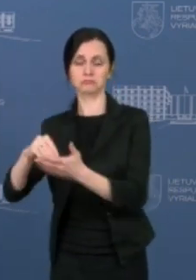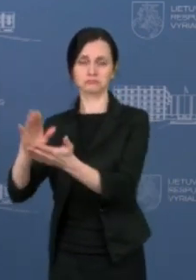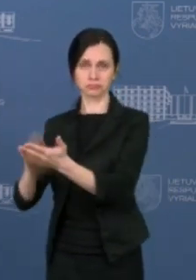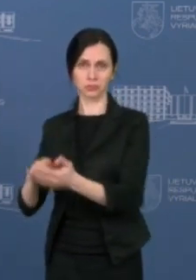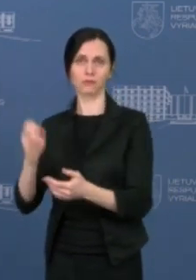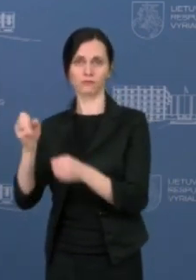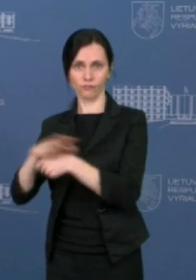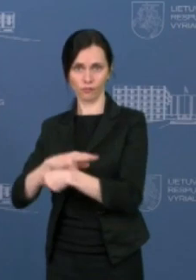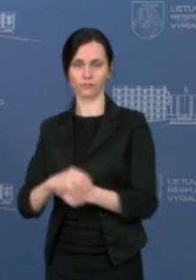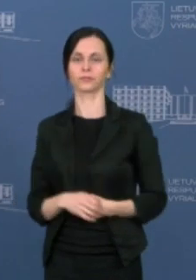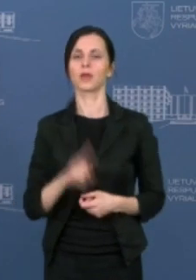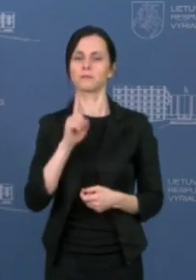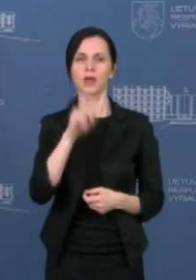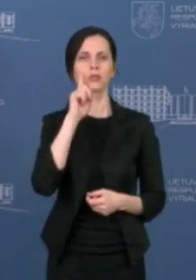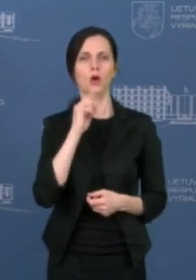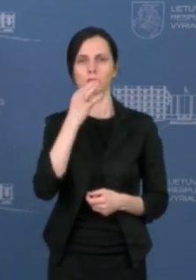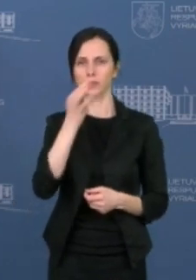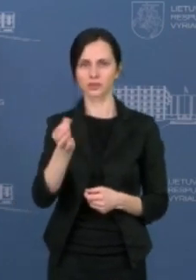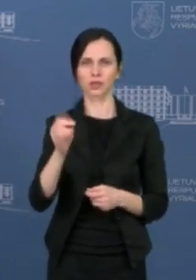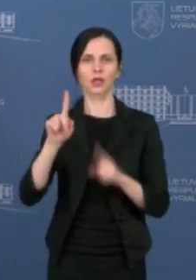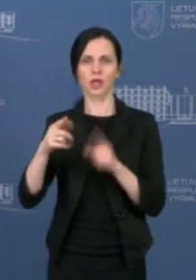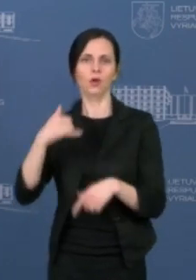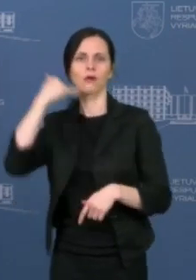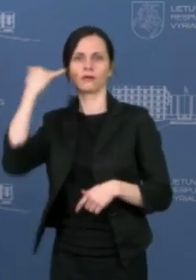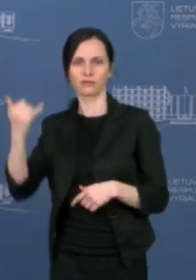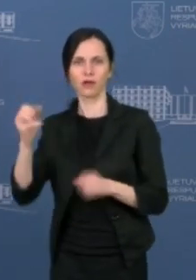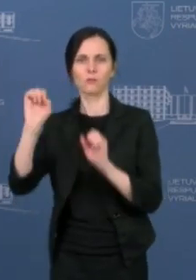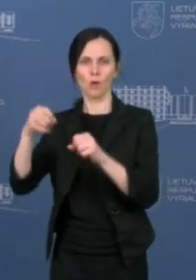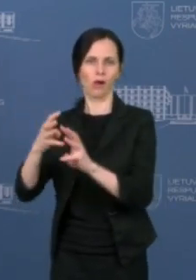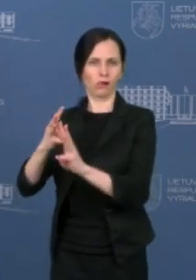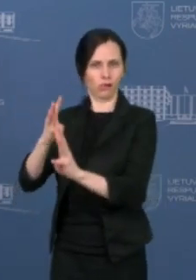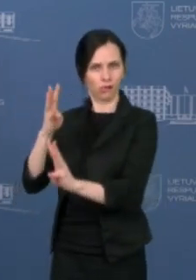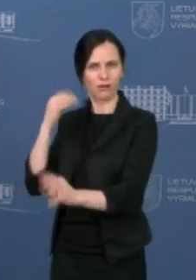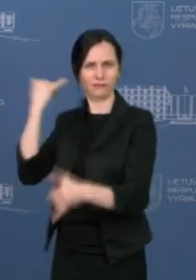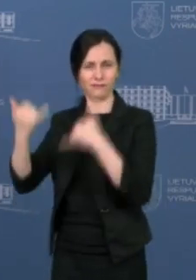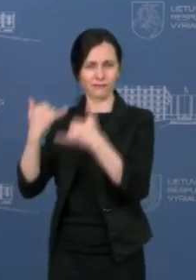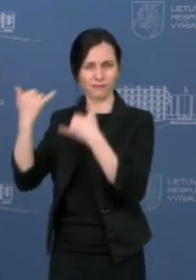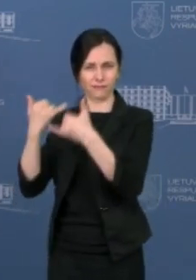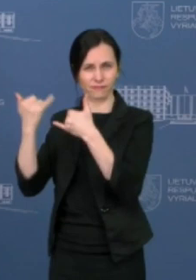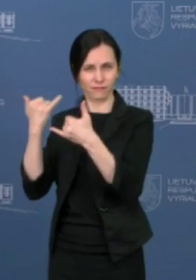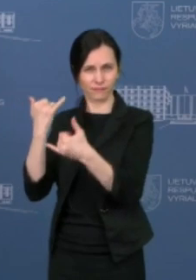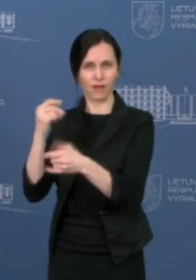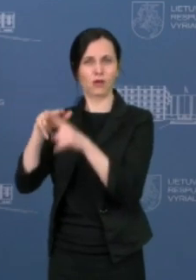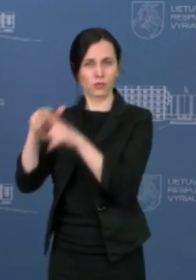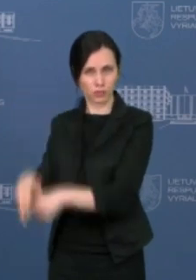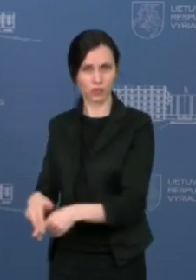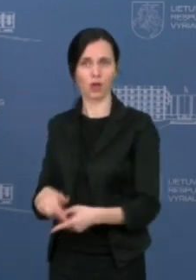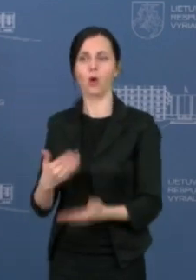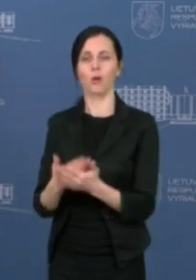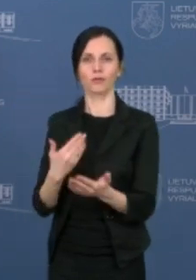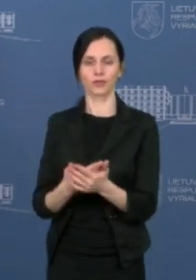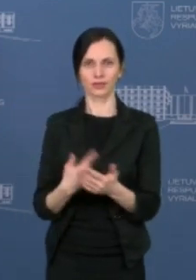skambinant trumpuojų numerių gali susidaryti skambinančiųjų eilėnės. Šitie pakeitimai,